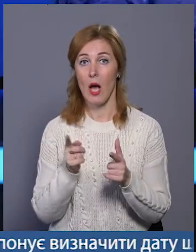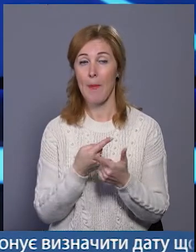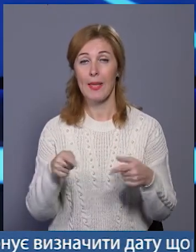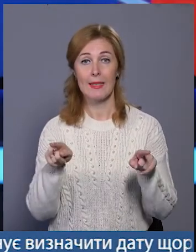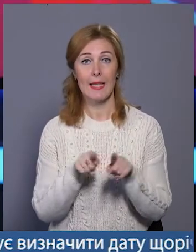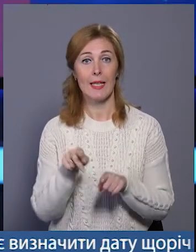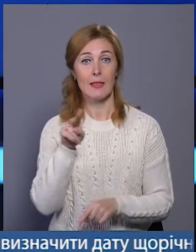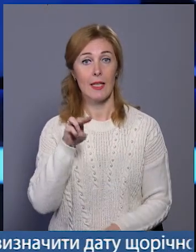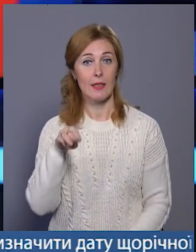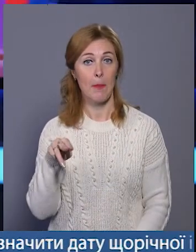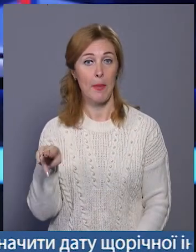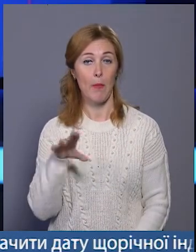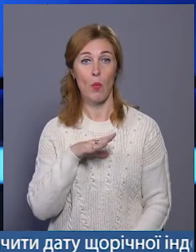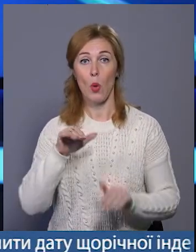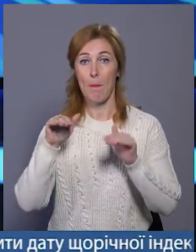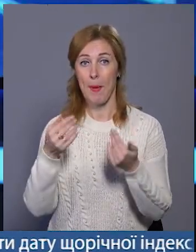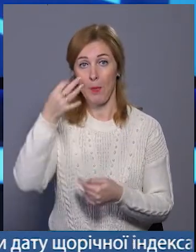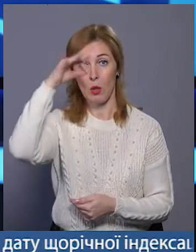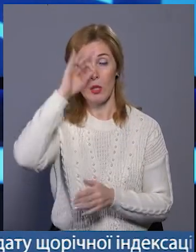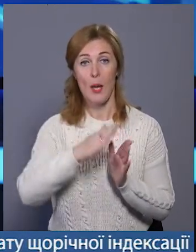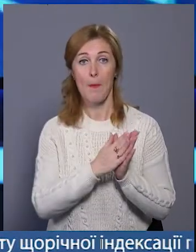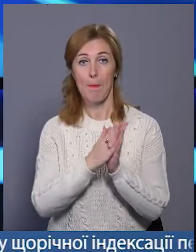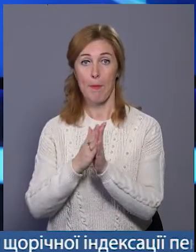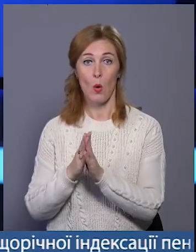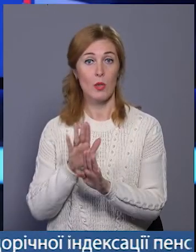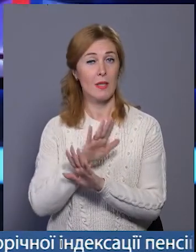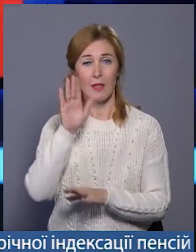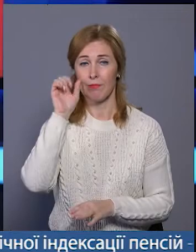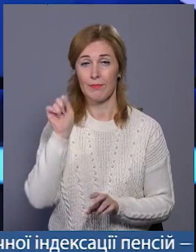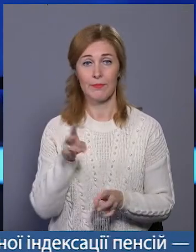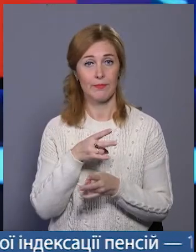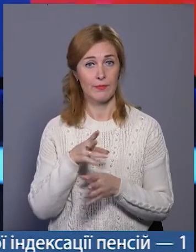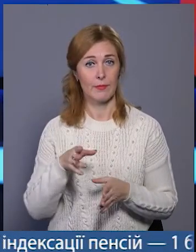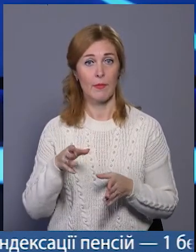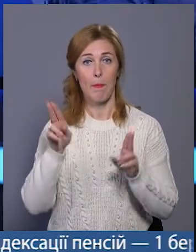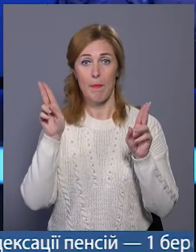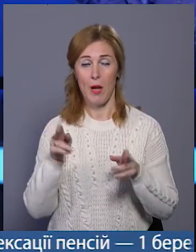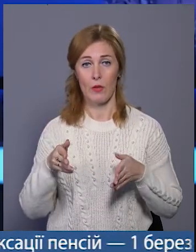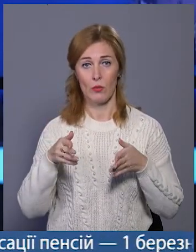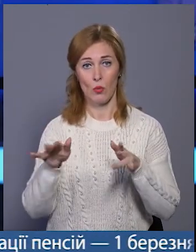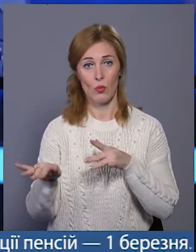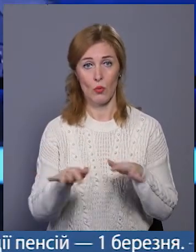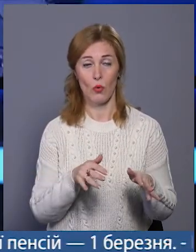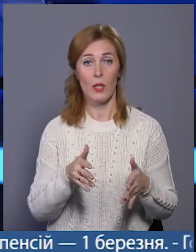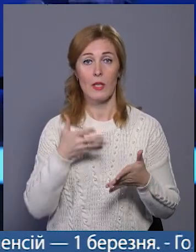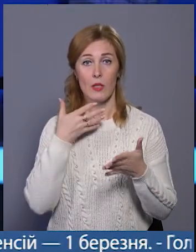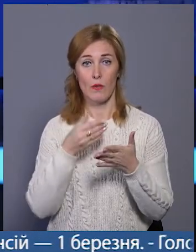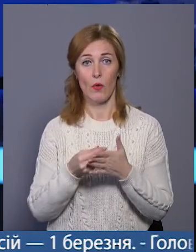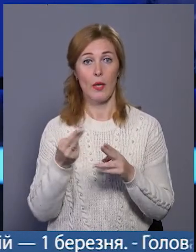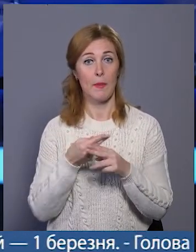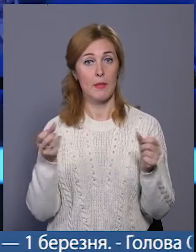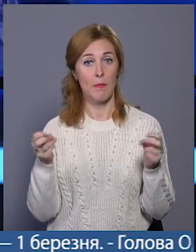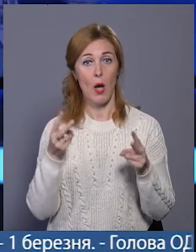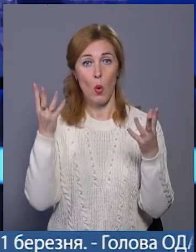таких ДТП було менше, поліціянти закликають містян не нехтувати правилами дорожнього руху. І задля власної безпеки у